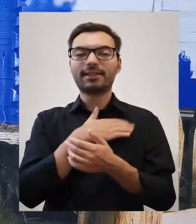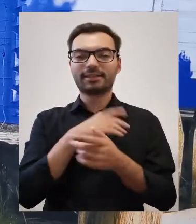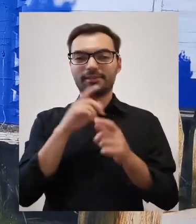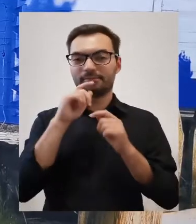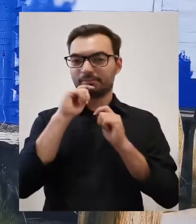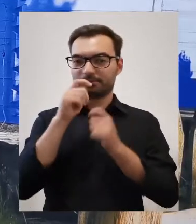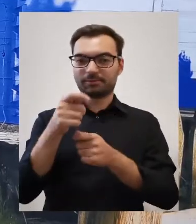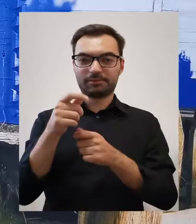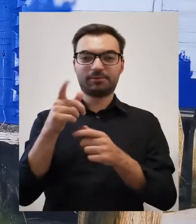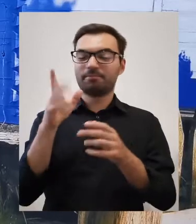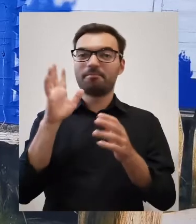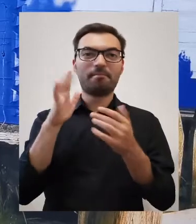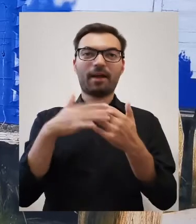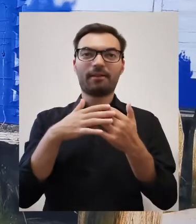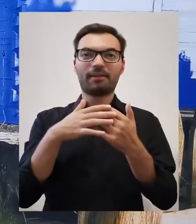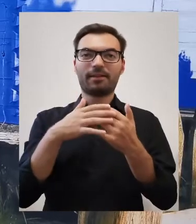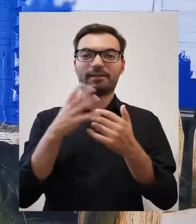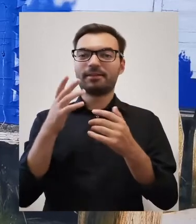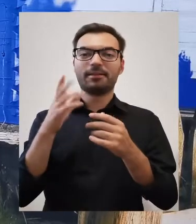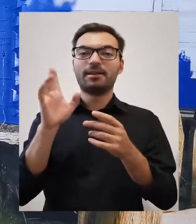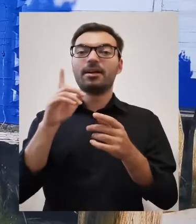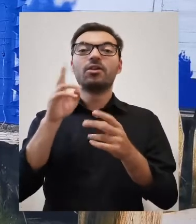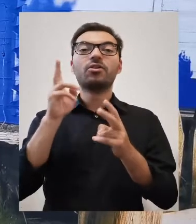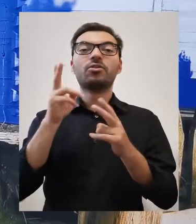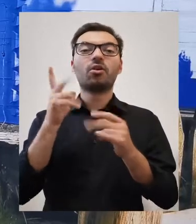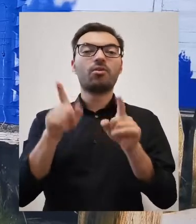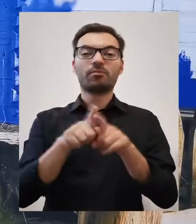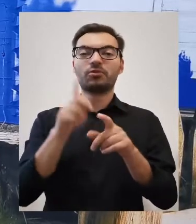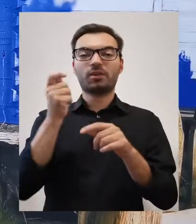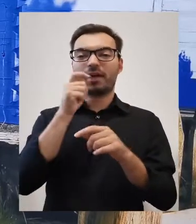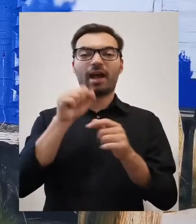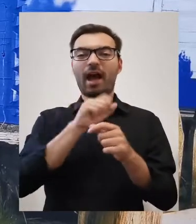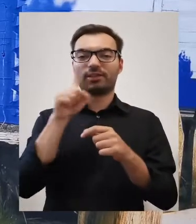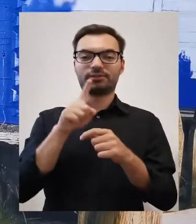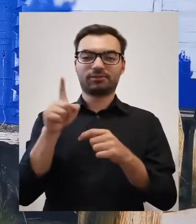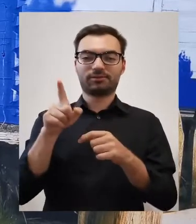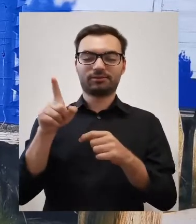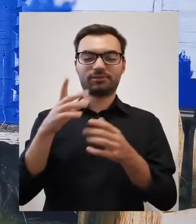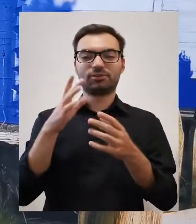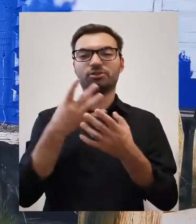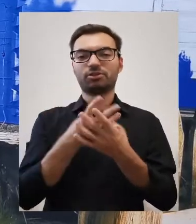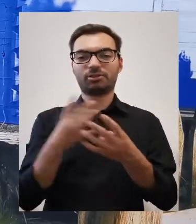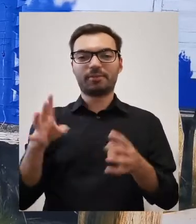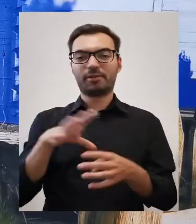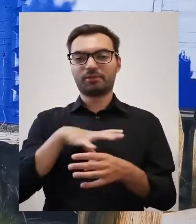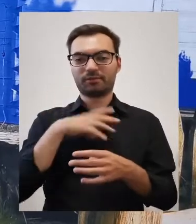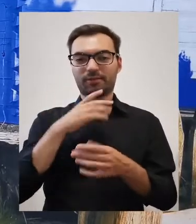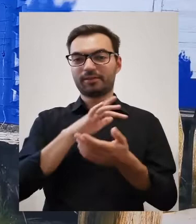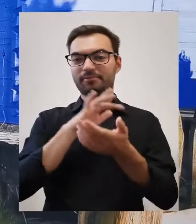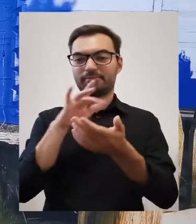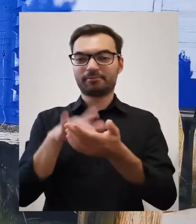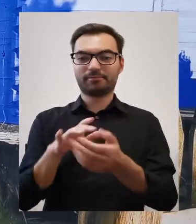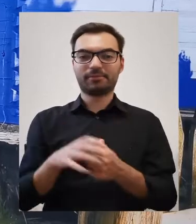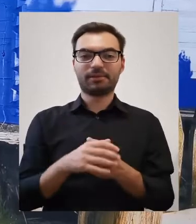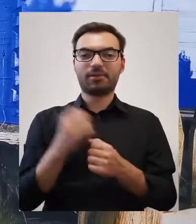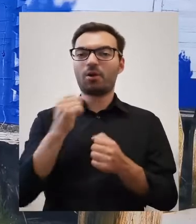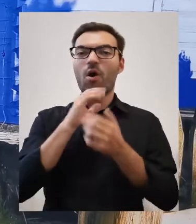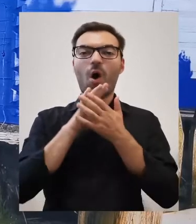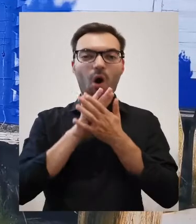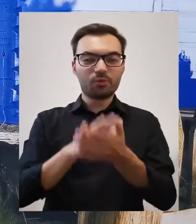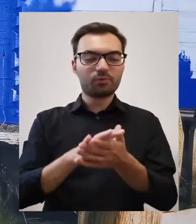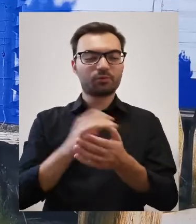jakie mogą spotkać pątników, którzy aż do samej Ziemi Świętej się wybrali, a przynajmniej takich